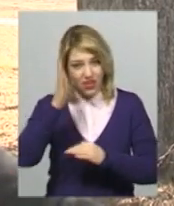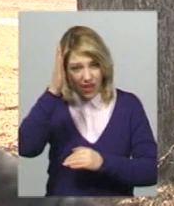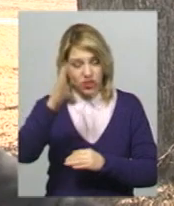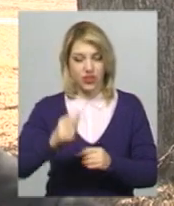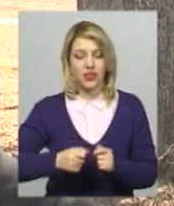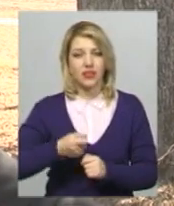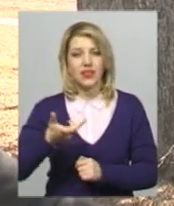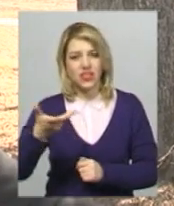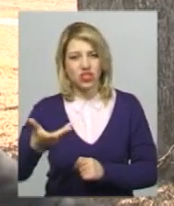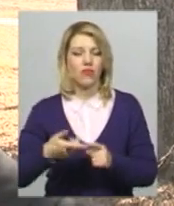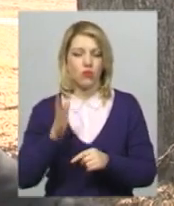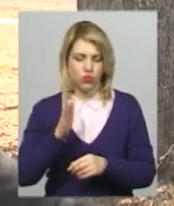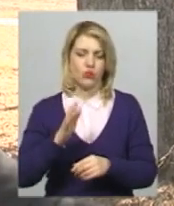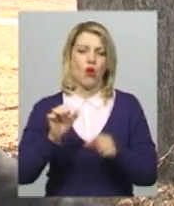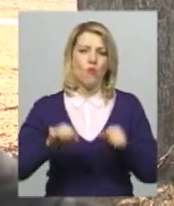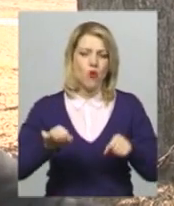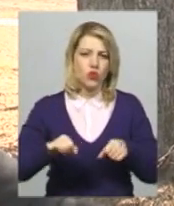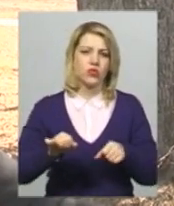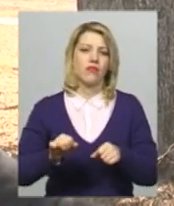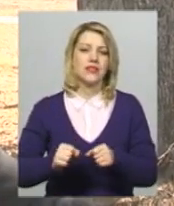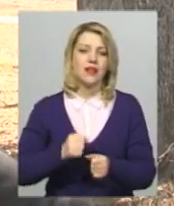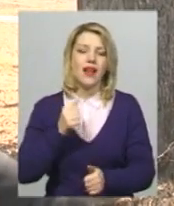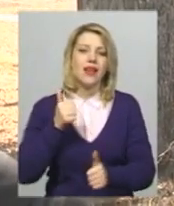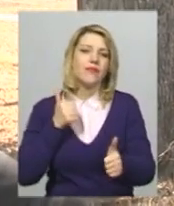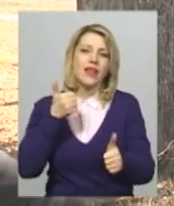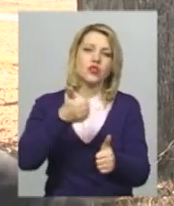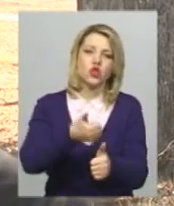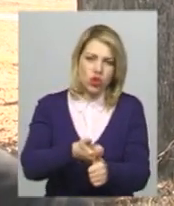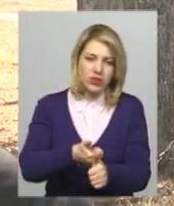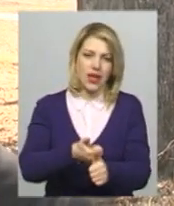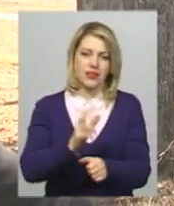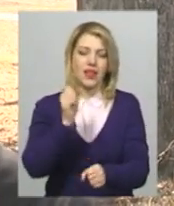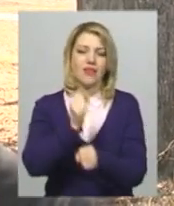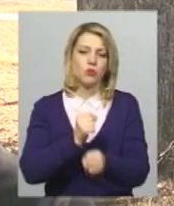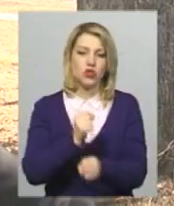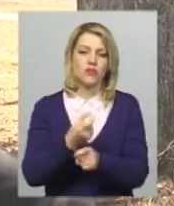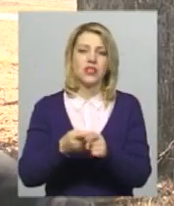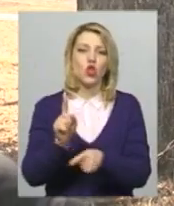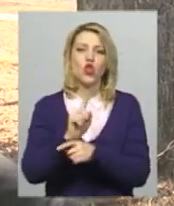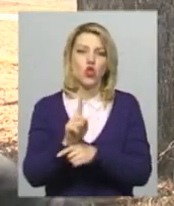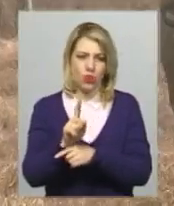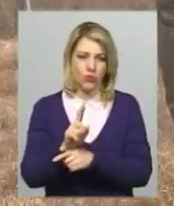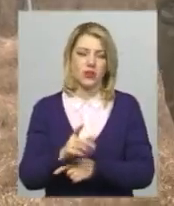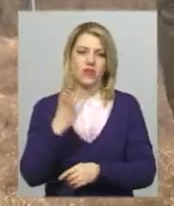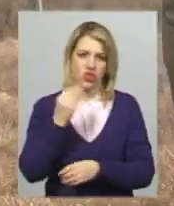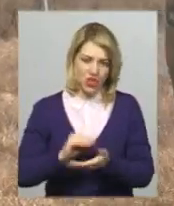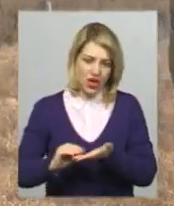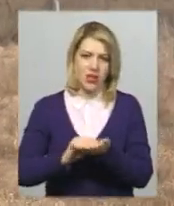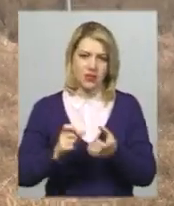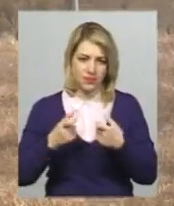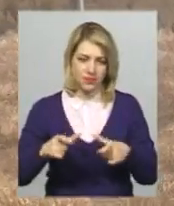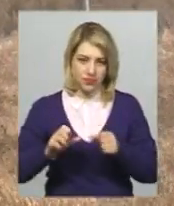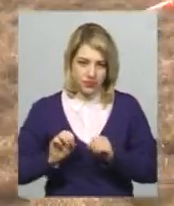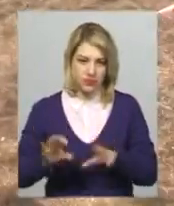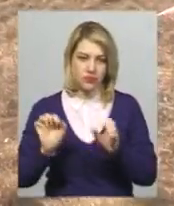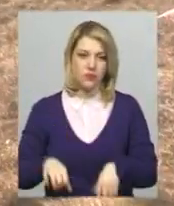мати можливість наздогнати і відпрацювати ці нормативи, в які вони не вклалися ще раз. Боець Лукас каже,